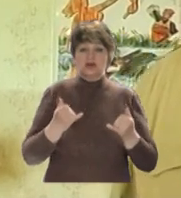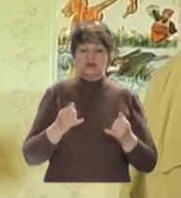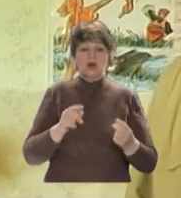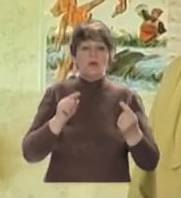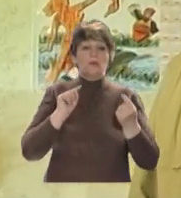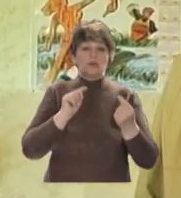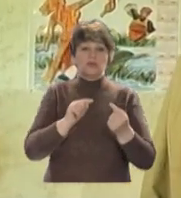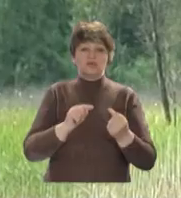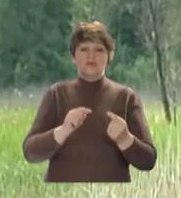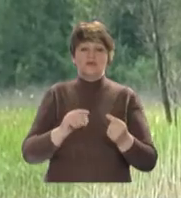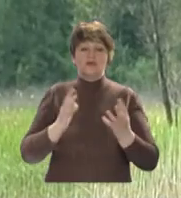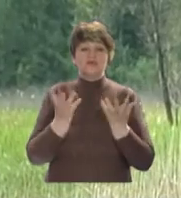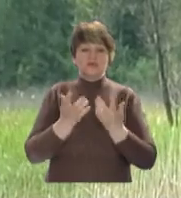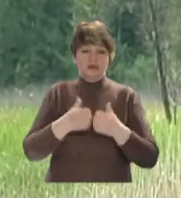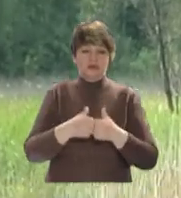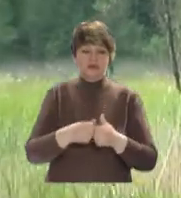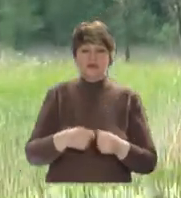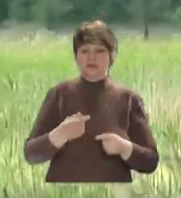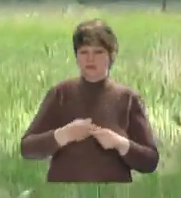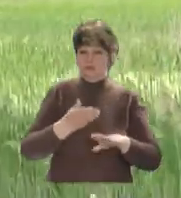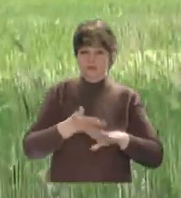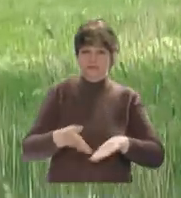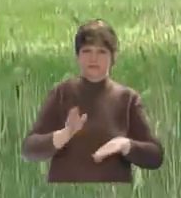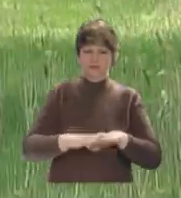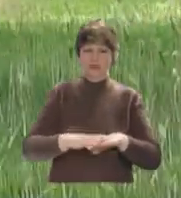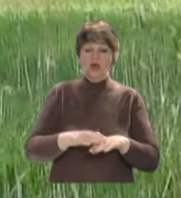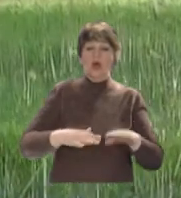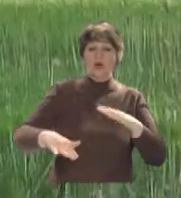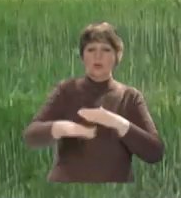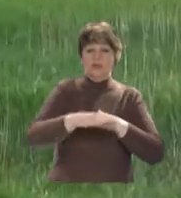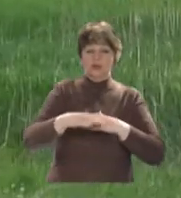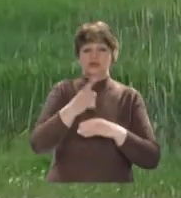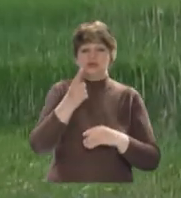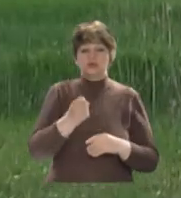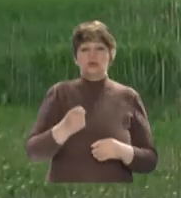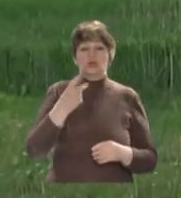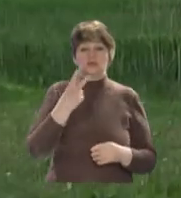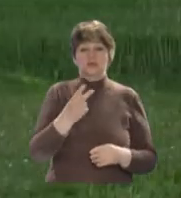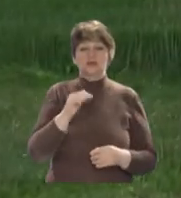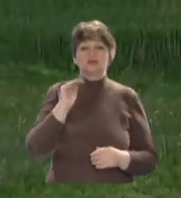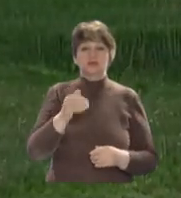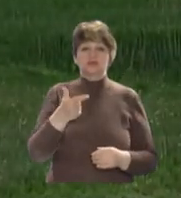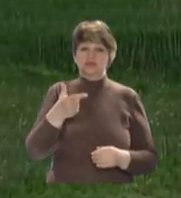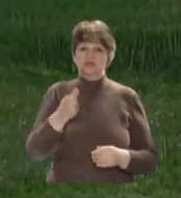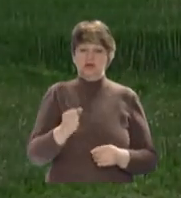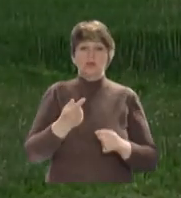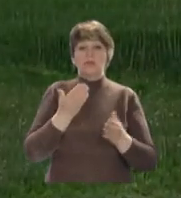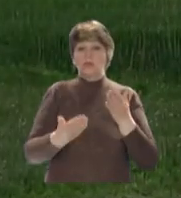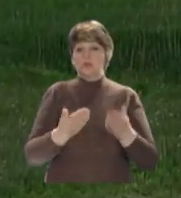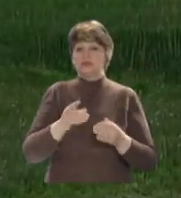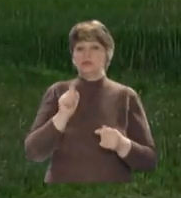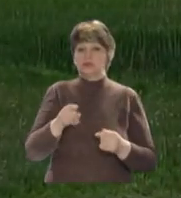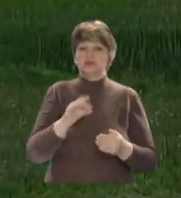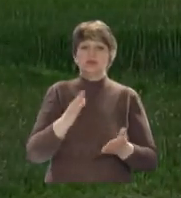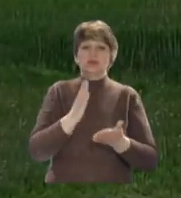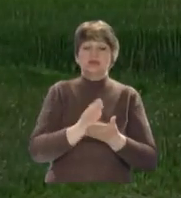боротьбу. А проти техніки? Загальна площа у гідь драбівських мисливців понад 102 тисячі гектарів. Можливо, десь у цих розкошах